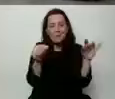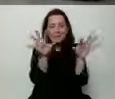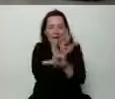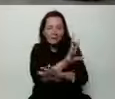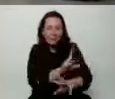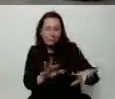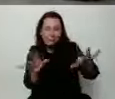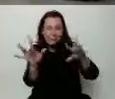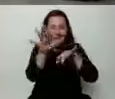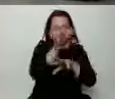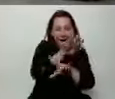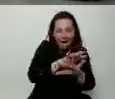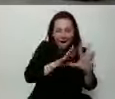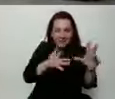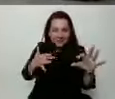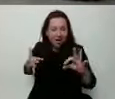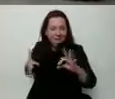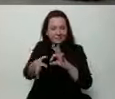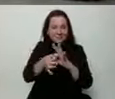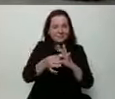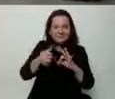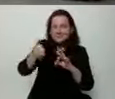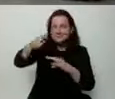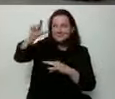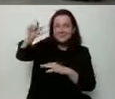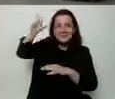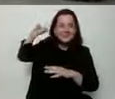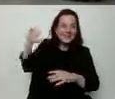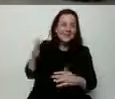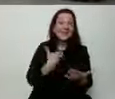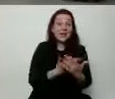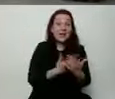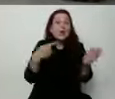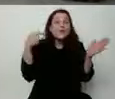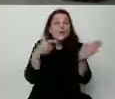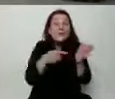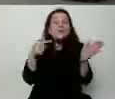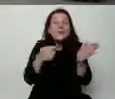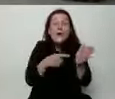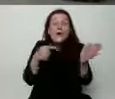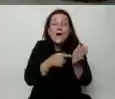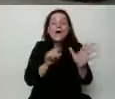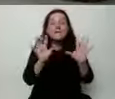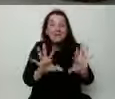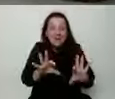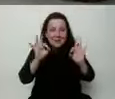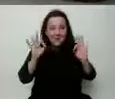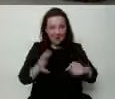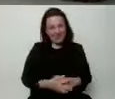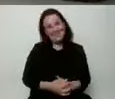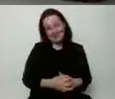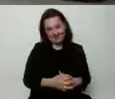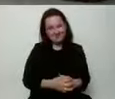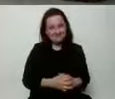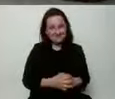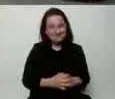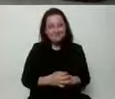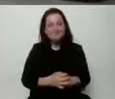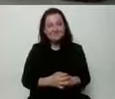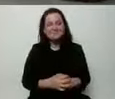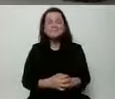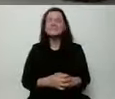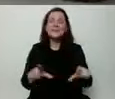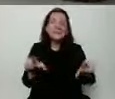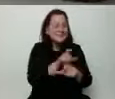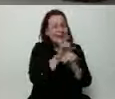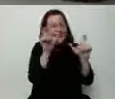sprzed ostatnich lat. I właśnie, słuchajcie, drodzy państwo, o tym właśnie są te wybory. O tym są te wybory, żeby przez cały